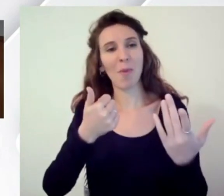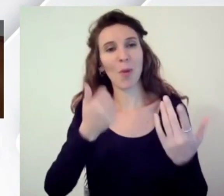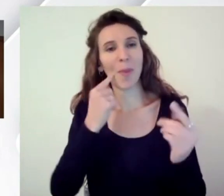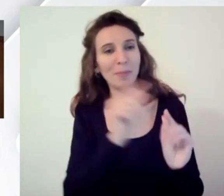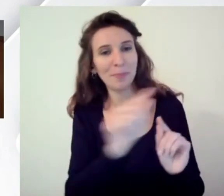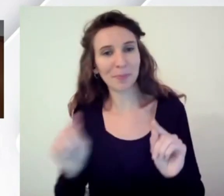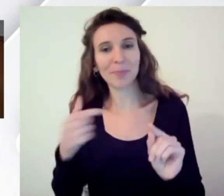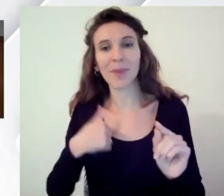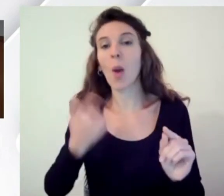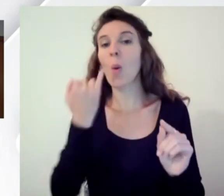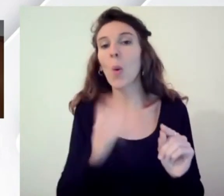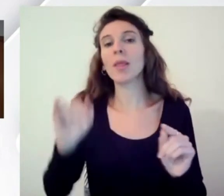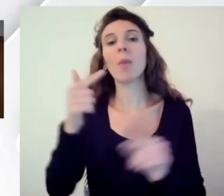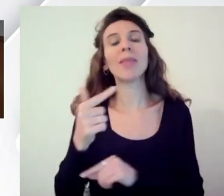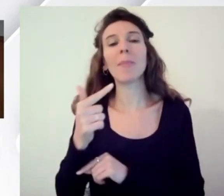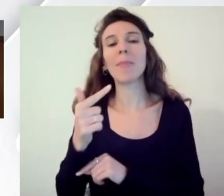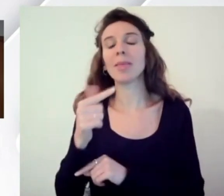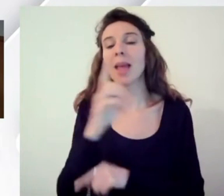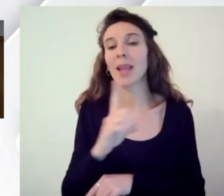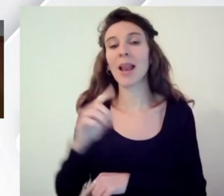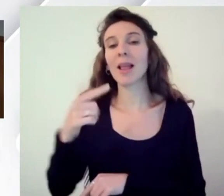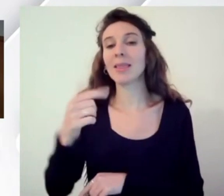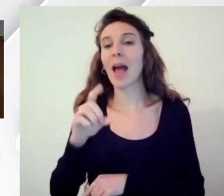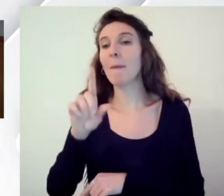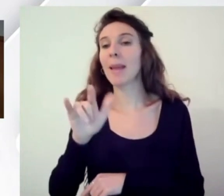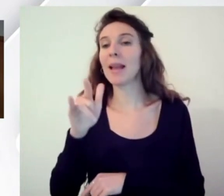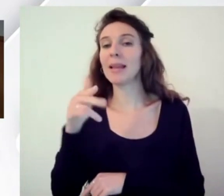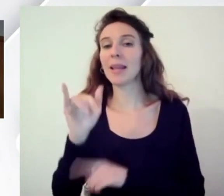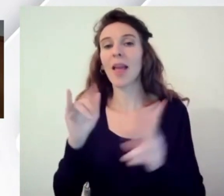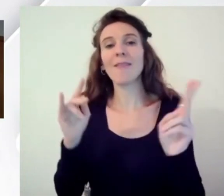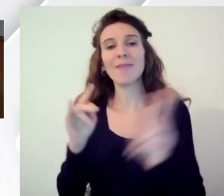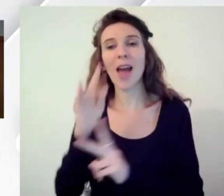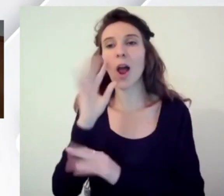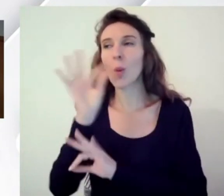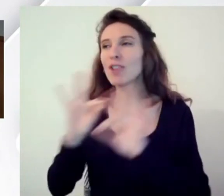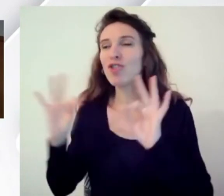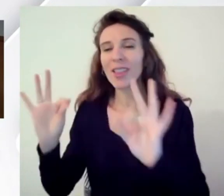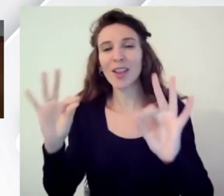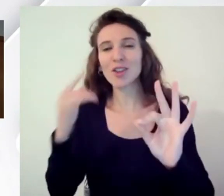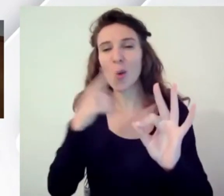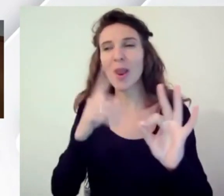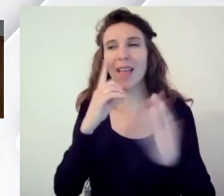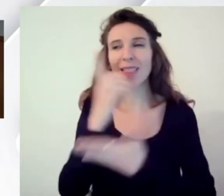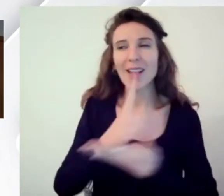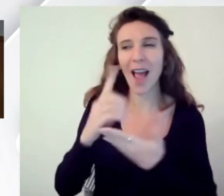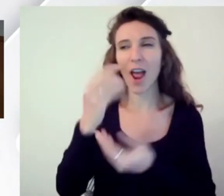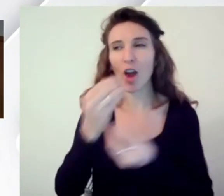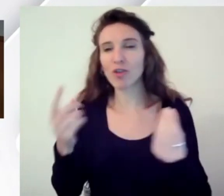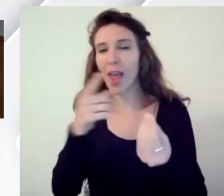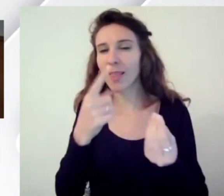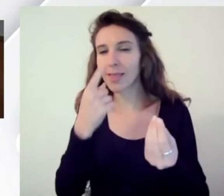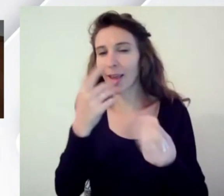Tabellini diciamo che forse li sono fischiate un po' le orecchie con le varie citazioni di design di oggetti di cose varie